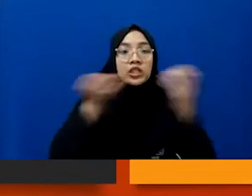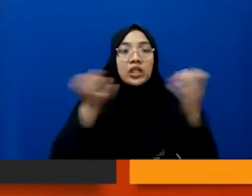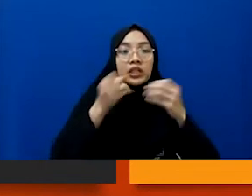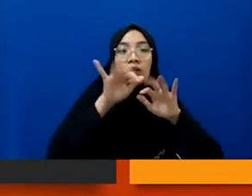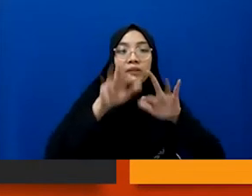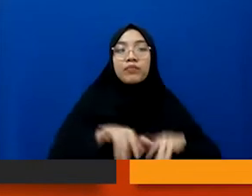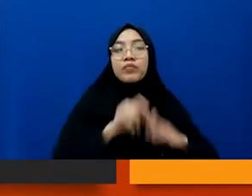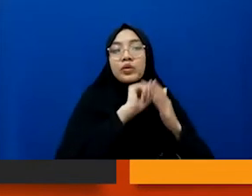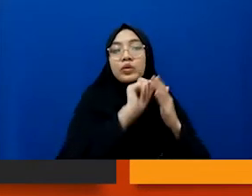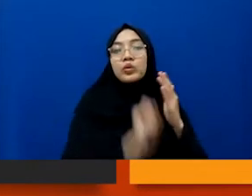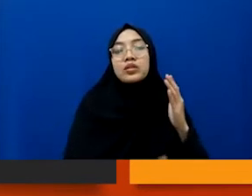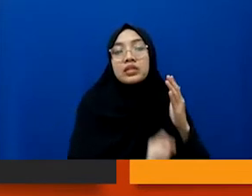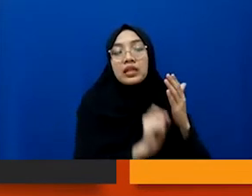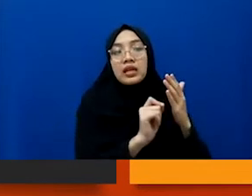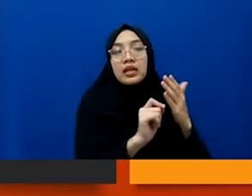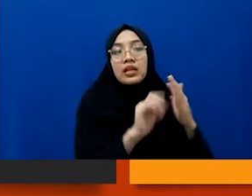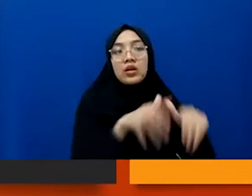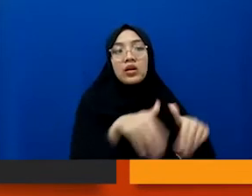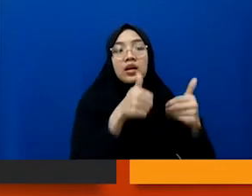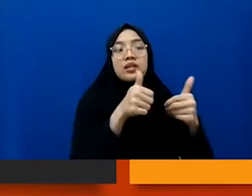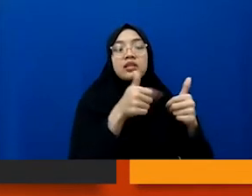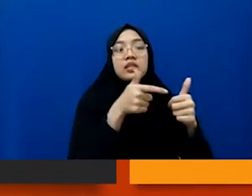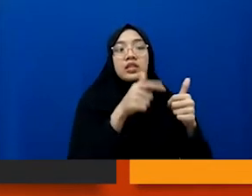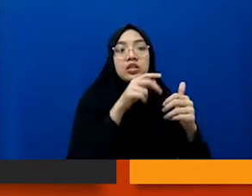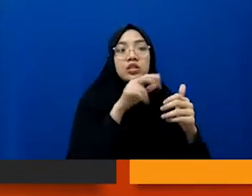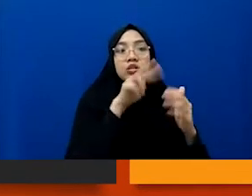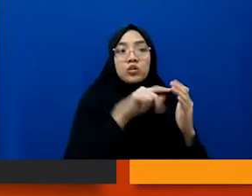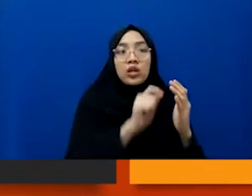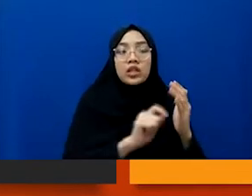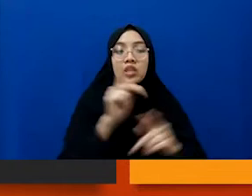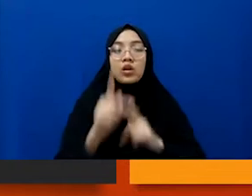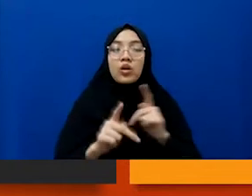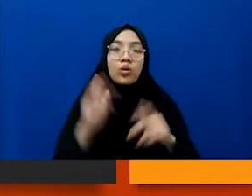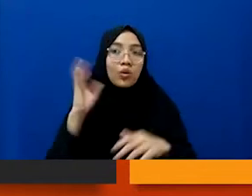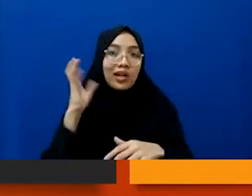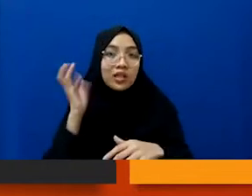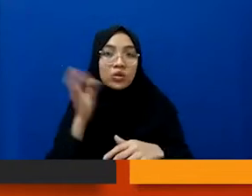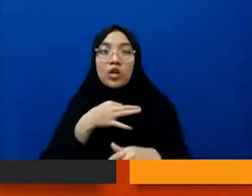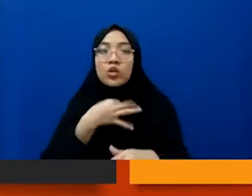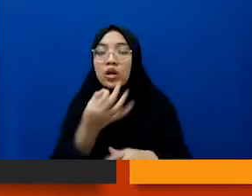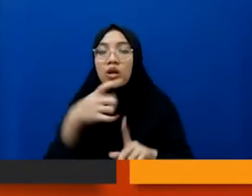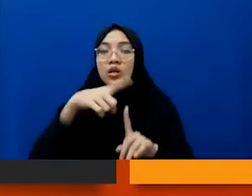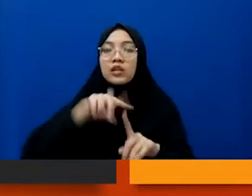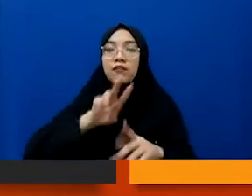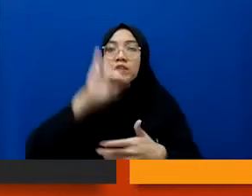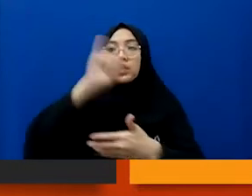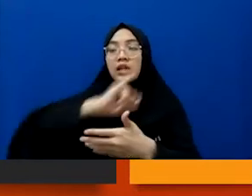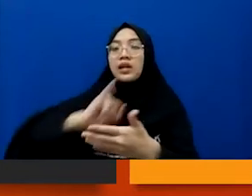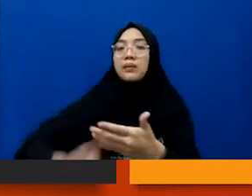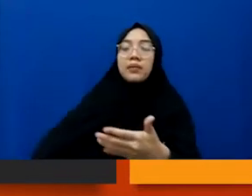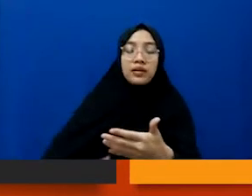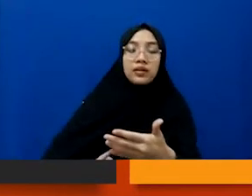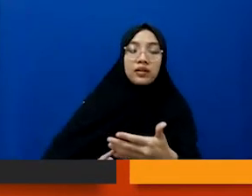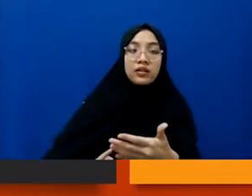melalui produk jurnalistik misalnya kalau radio dengan suara televisi dengan gambar gitu kan